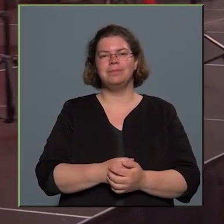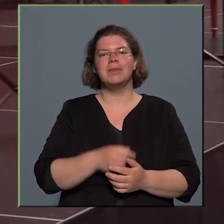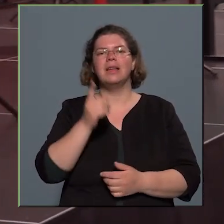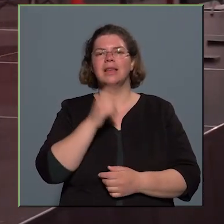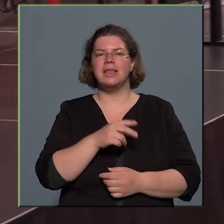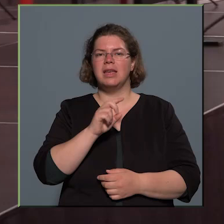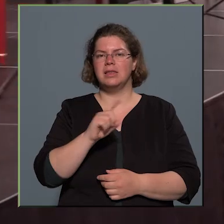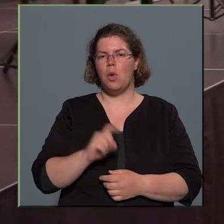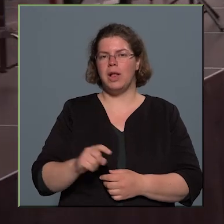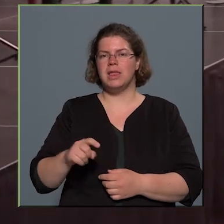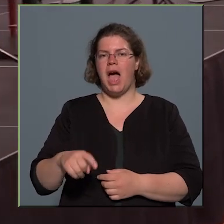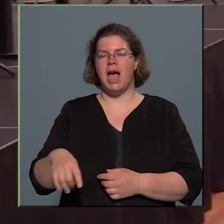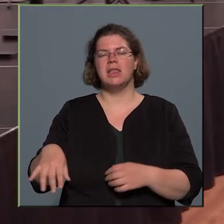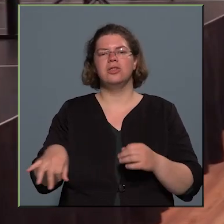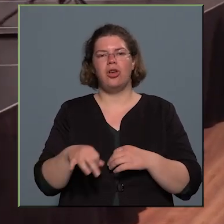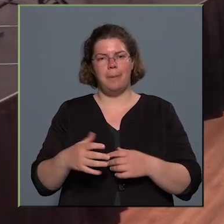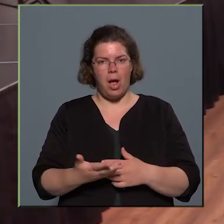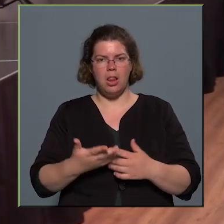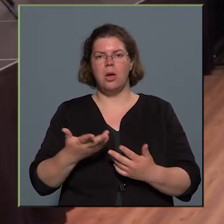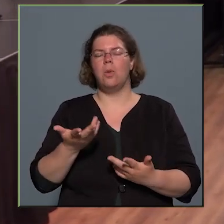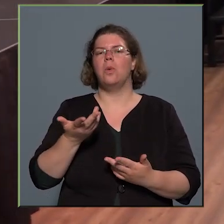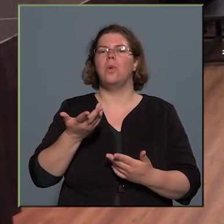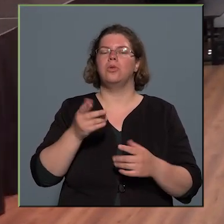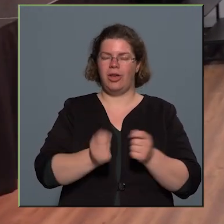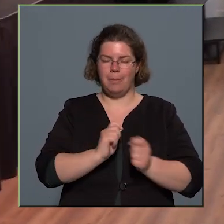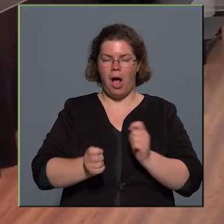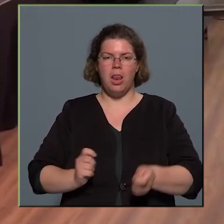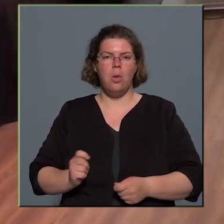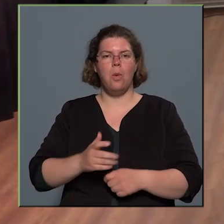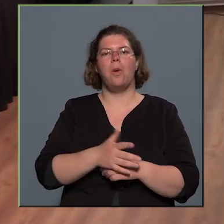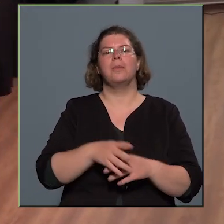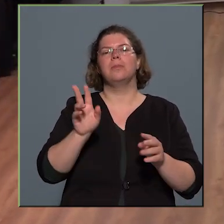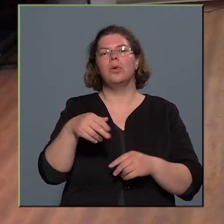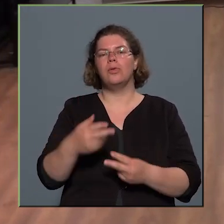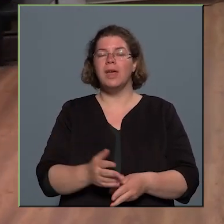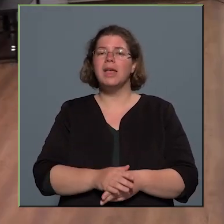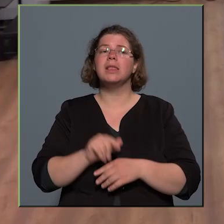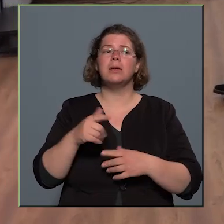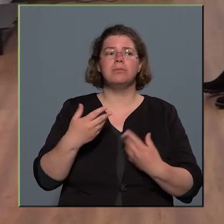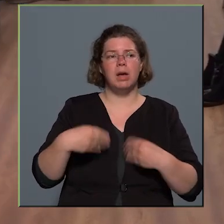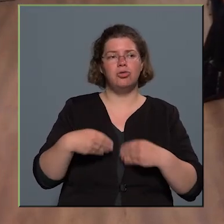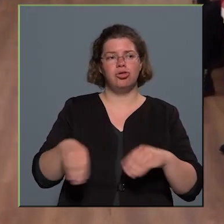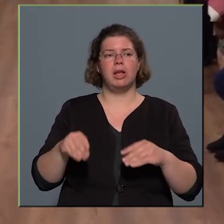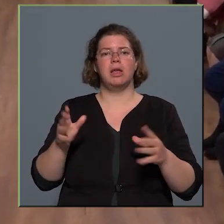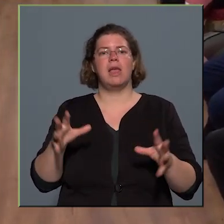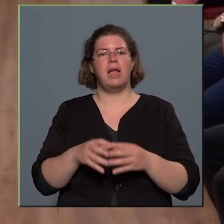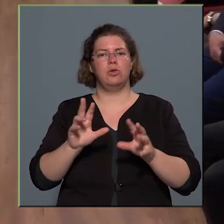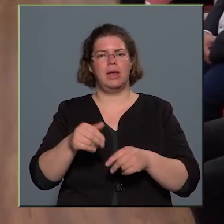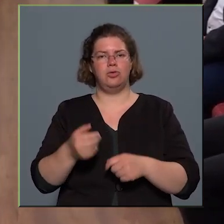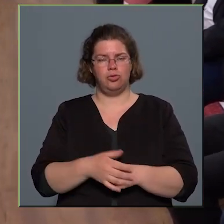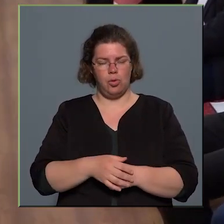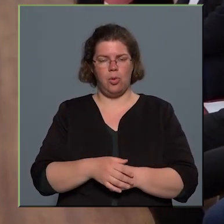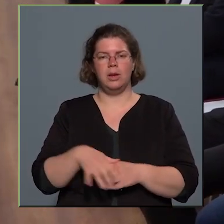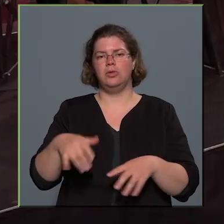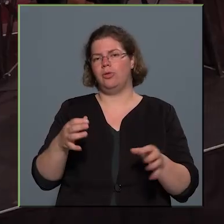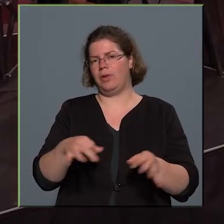Zoltán, Csenbaló művész és a Króbarok együttes vezetőtanára mesélt nekünk az együttesről és a felkészülésről is. Ez